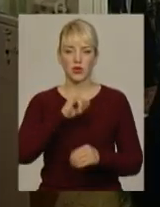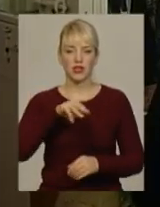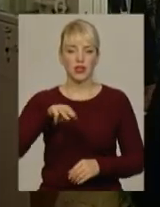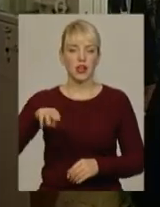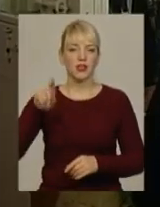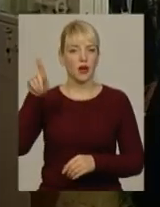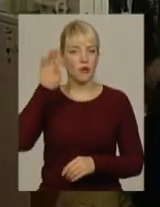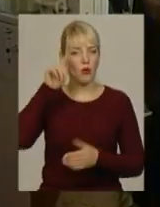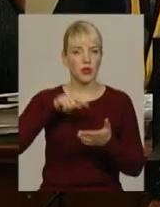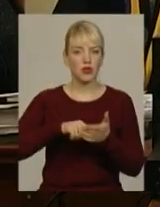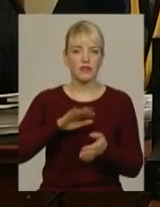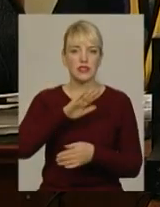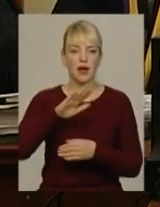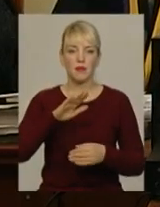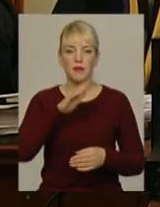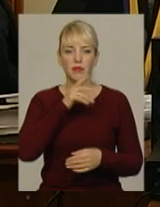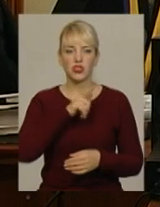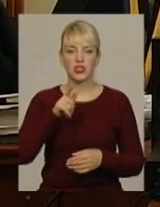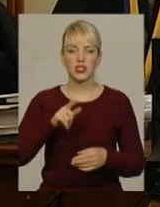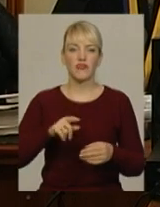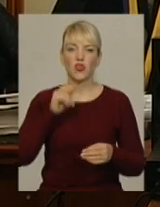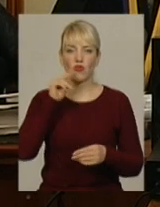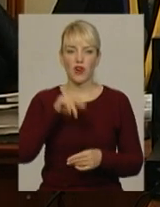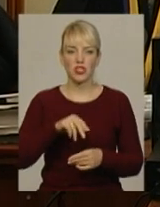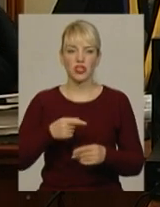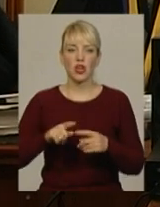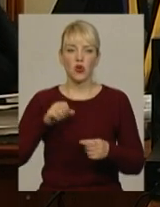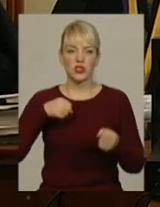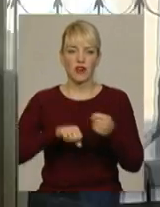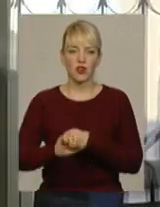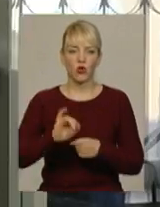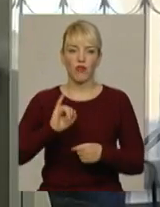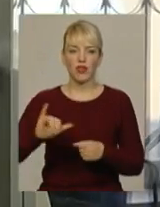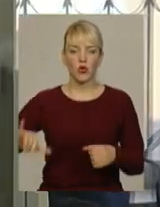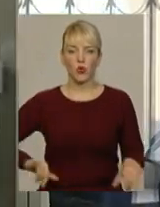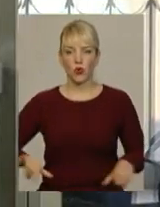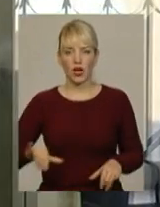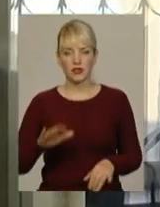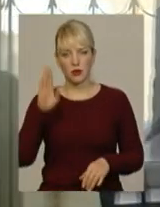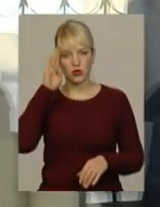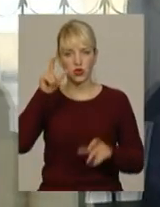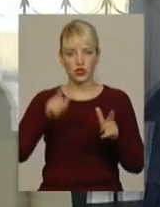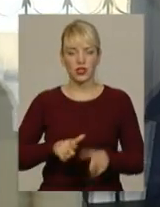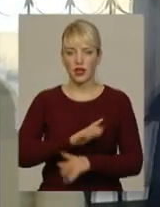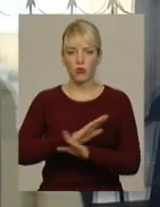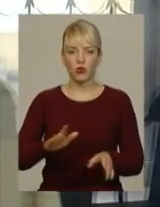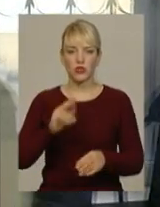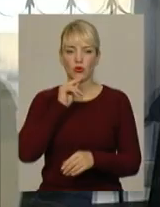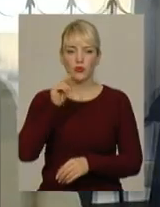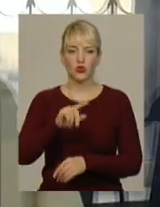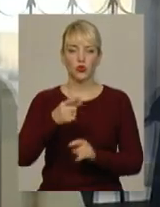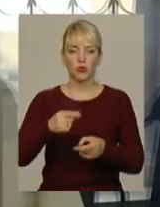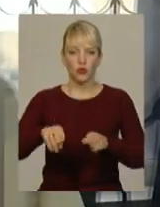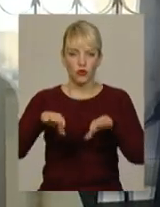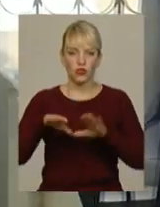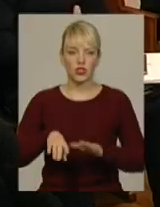Там він опинився після звинувачення у замаху на зґвалтування та хуліганстві. Тоді ще підозрюваний не погоджувався з обвинуваченням, тому і